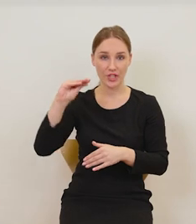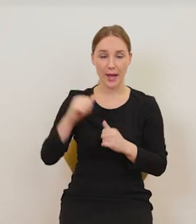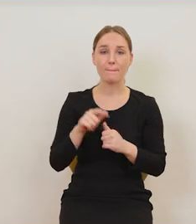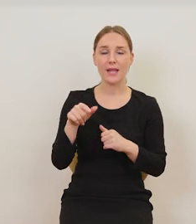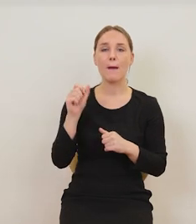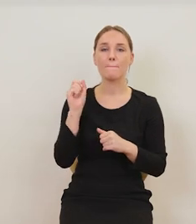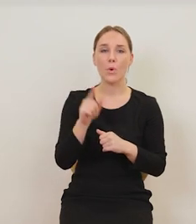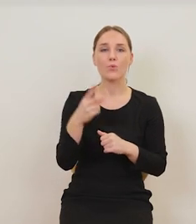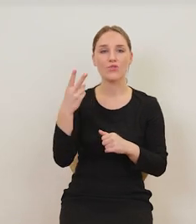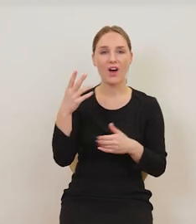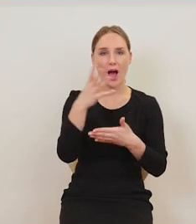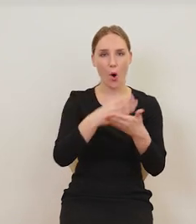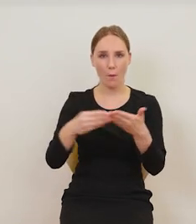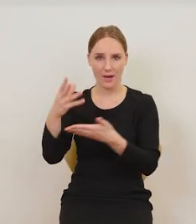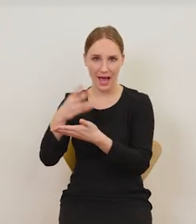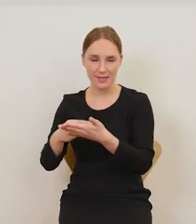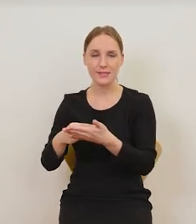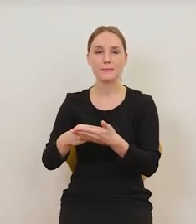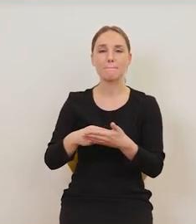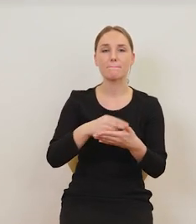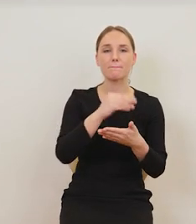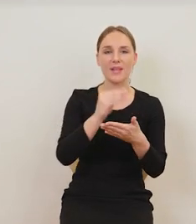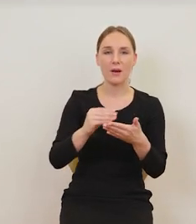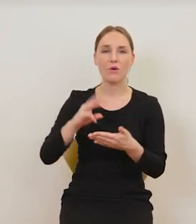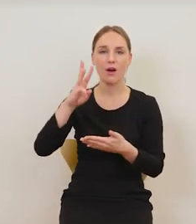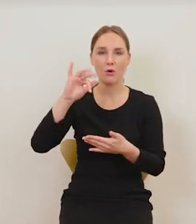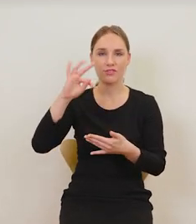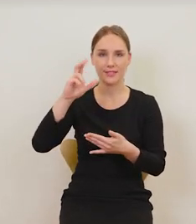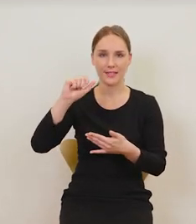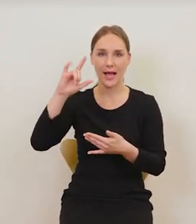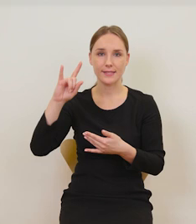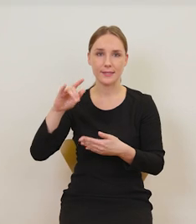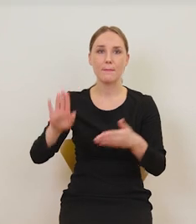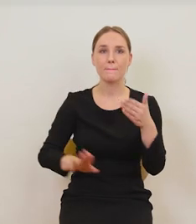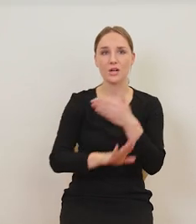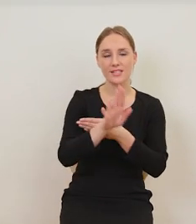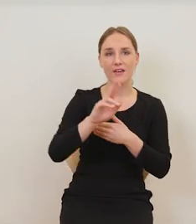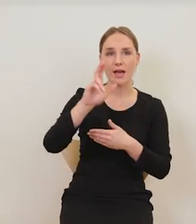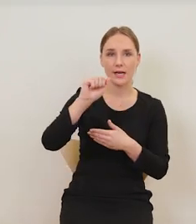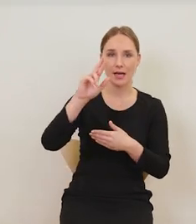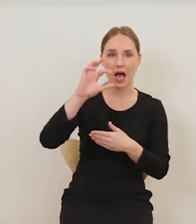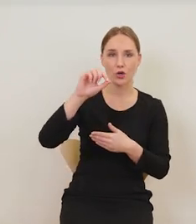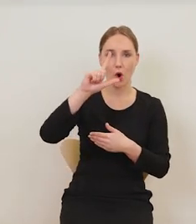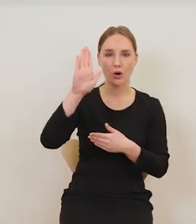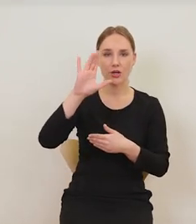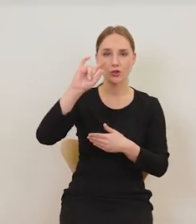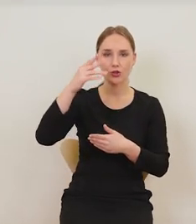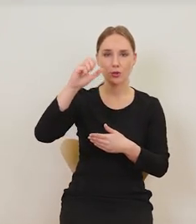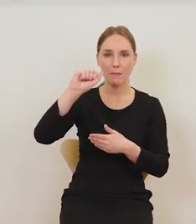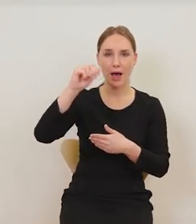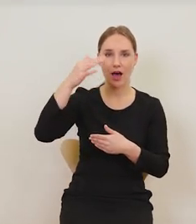dwa obrazy namalowane przez Witkacego, przedstawiające Karola Szymanowskiego. To był